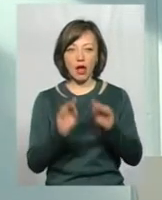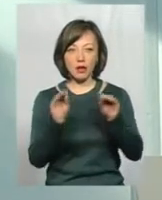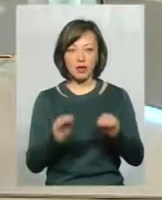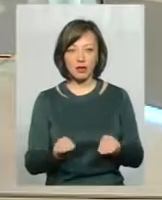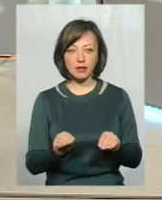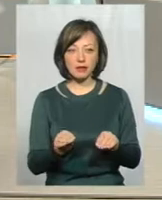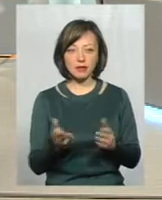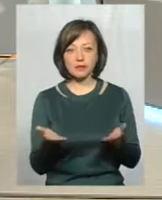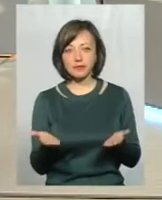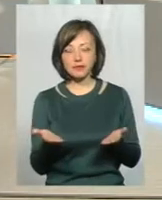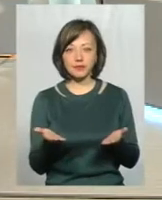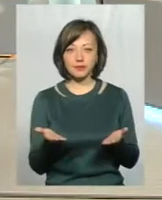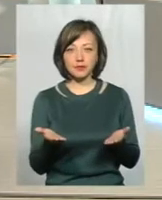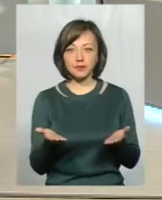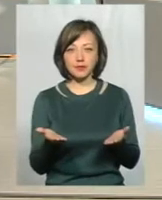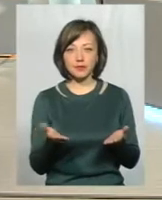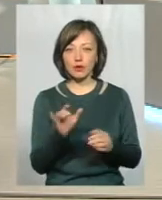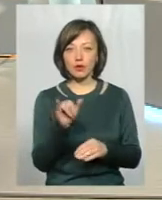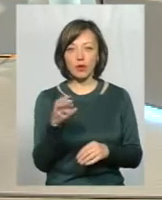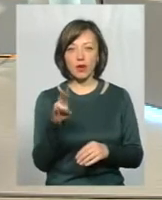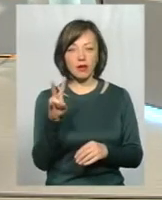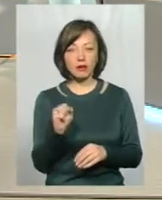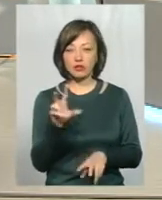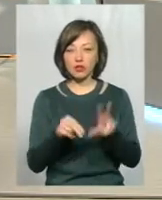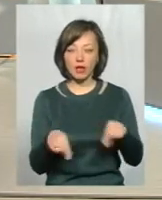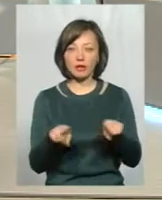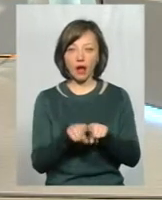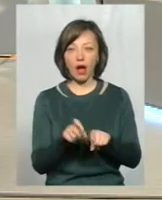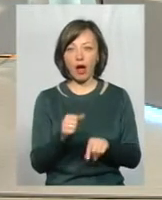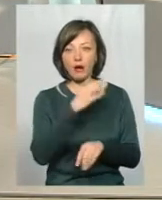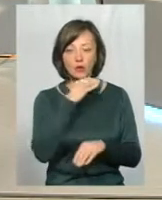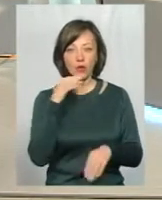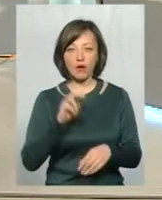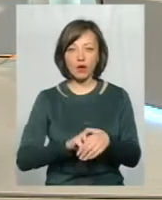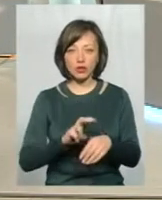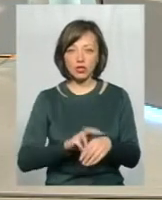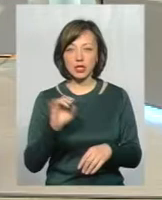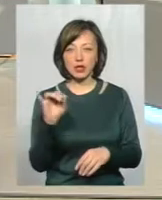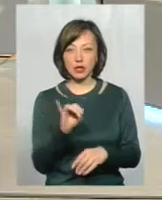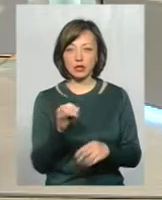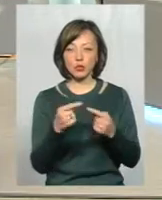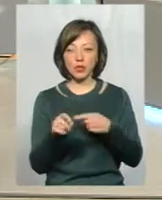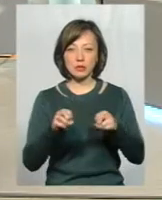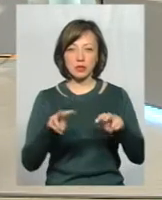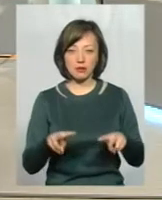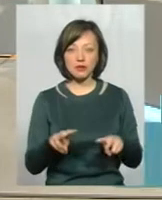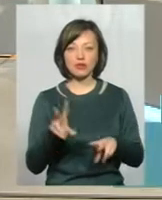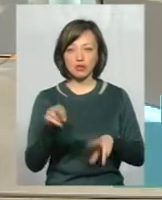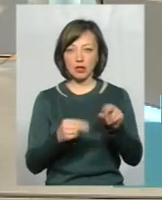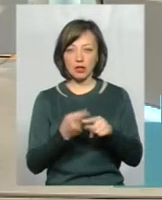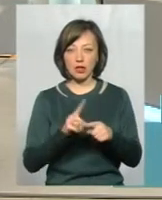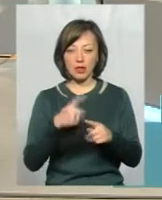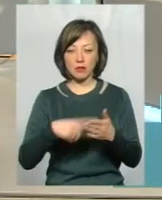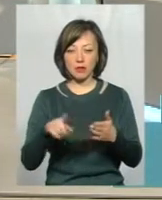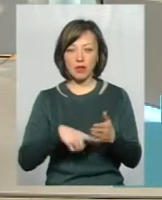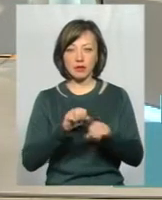ну, пані Ульяна Супрун считає так, а многие фтезіатори і інші специалісти считають, що цього відменять